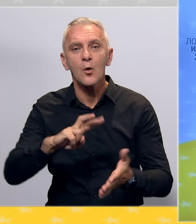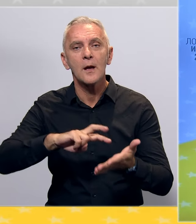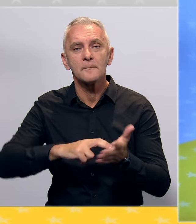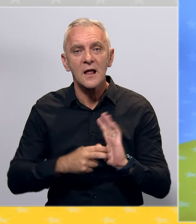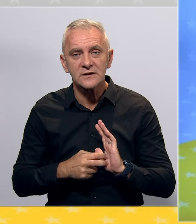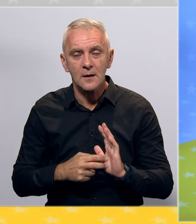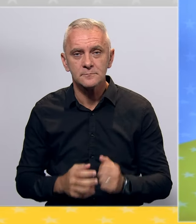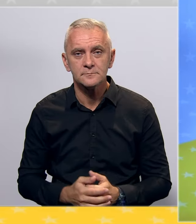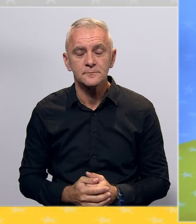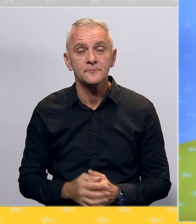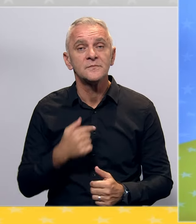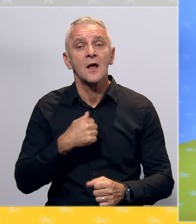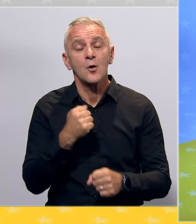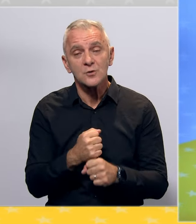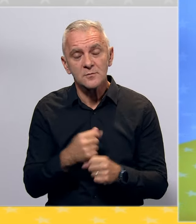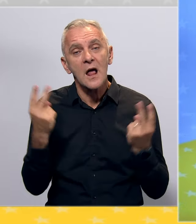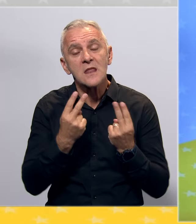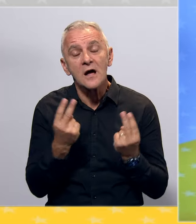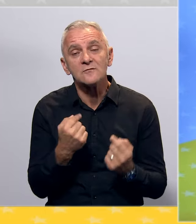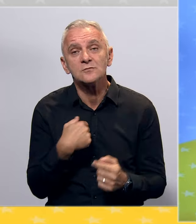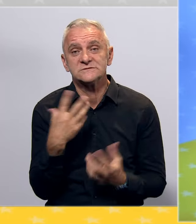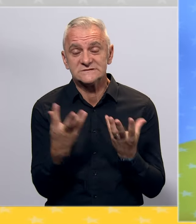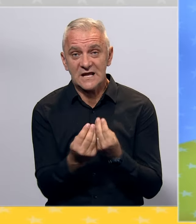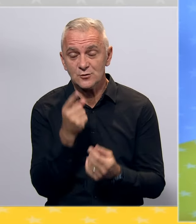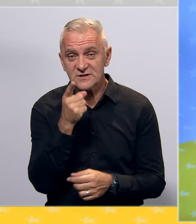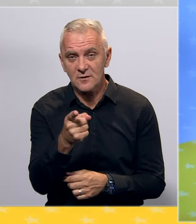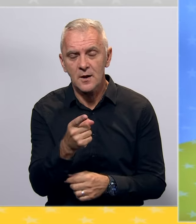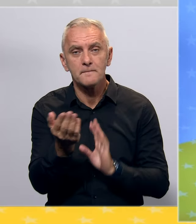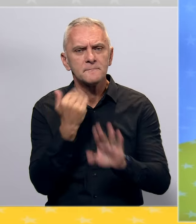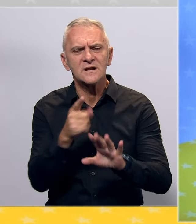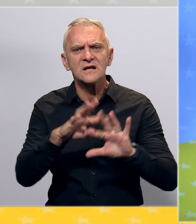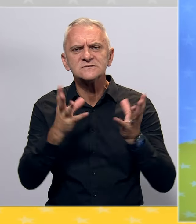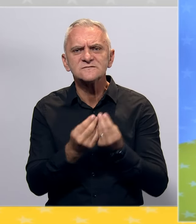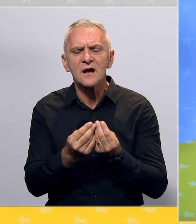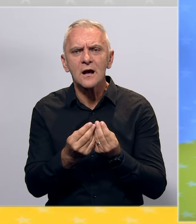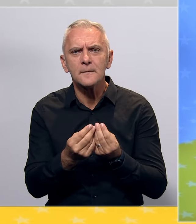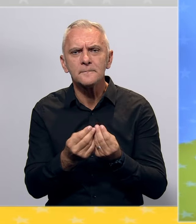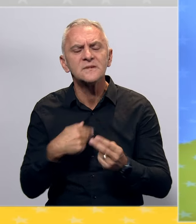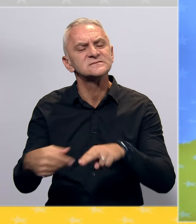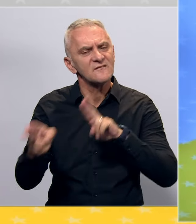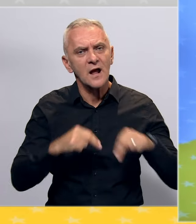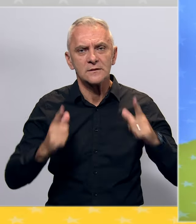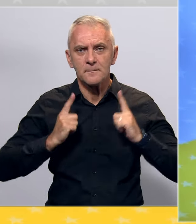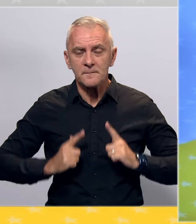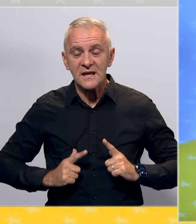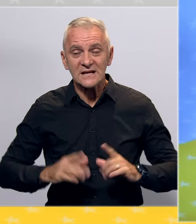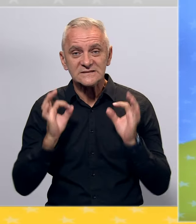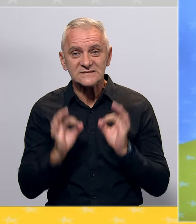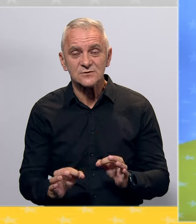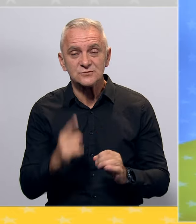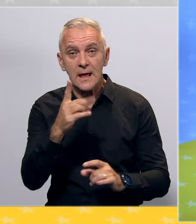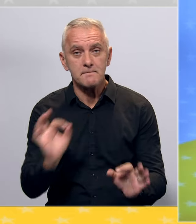da uradim, ali naravno zajedno sa vama. Prije svega tu su da se vrati mir, sigurnost i